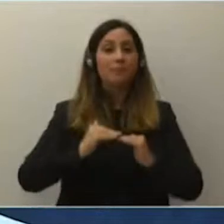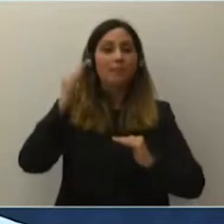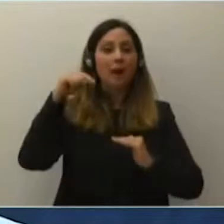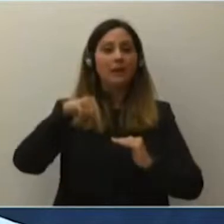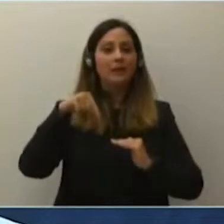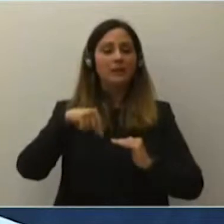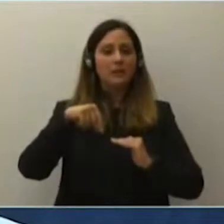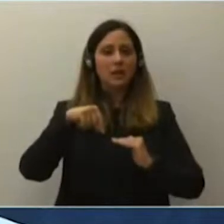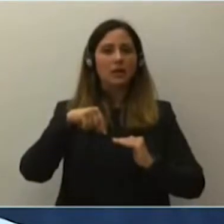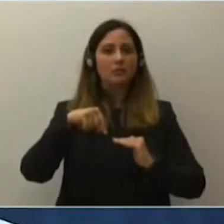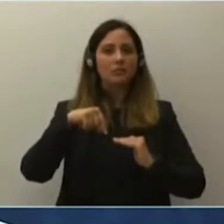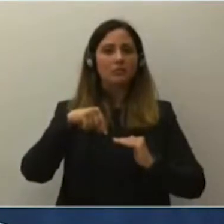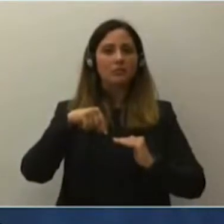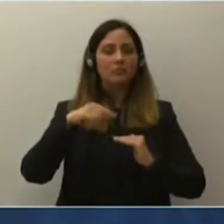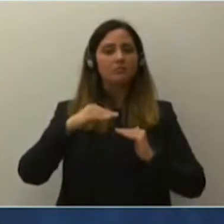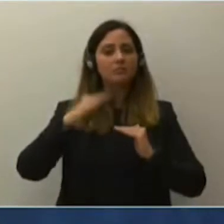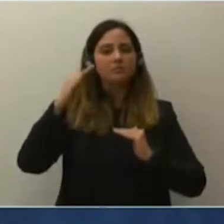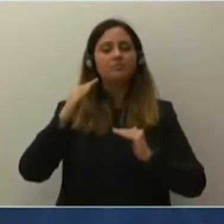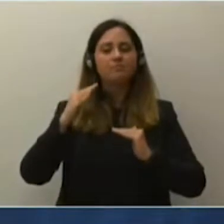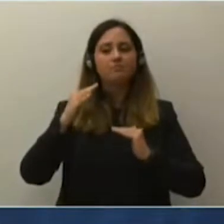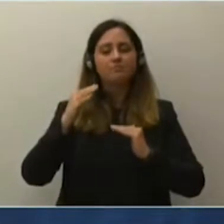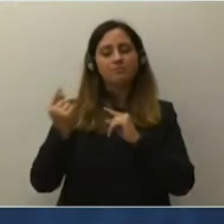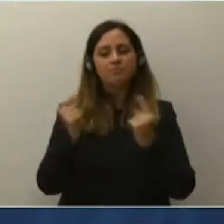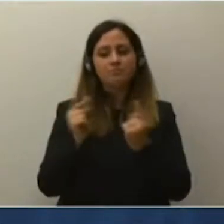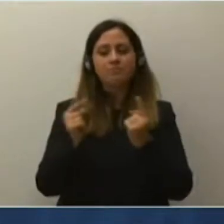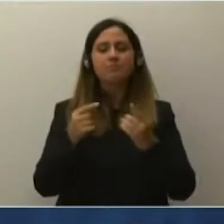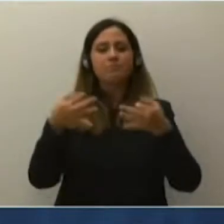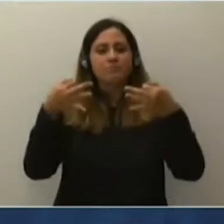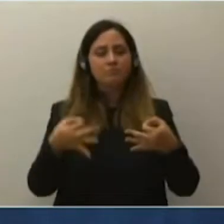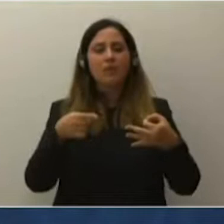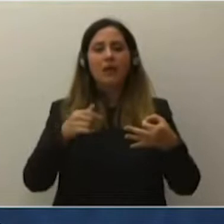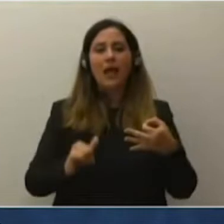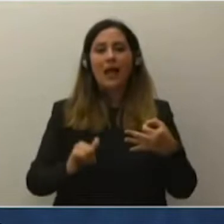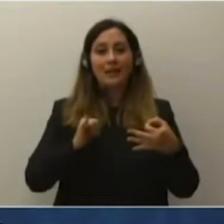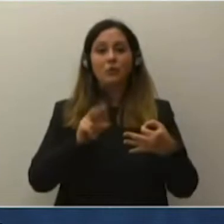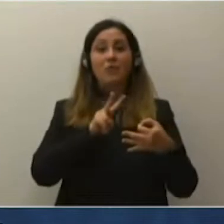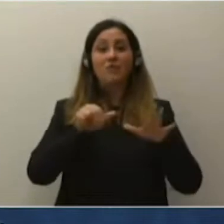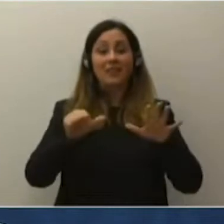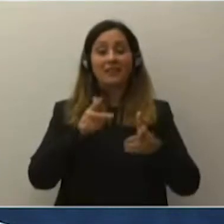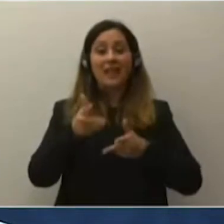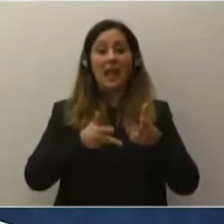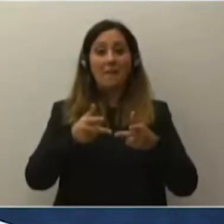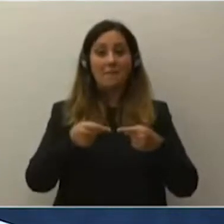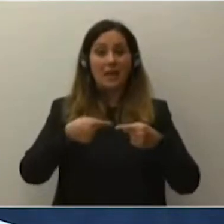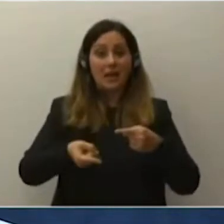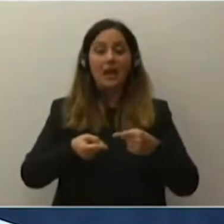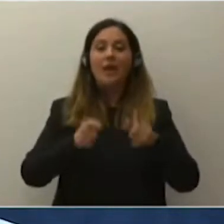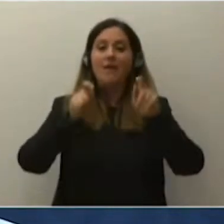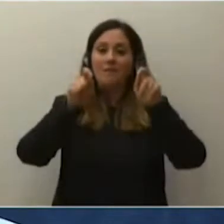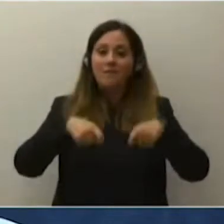Sostanzialmente si anticipano al 26 di questo mese l'introduzione della zona gialla,